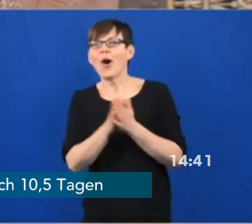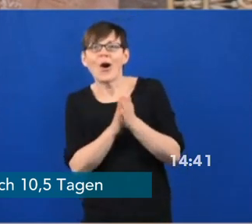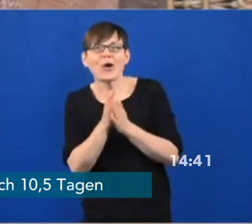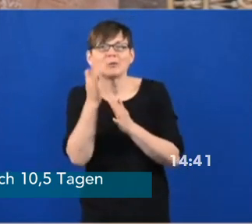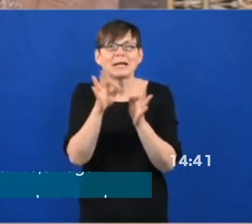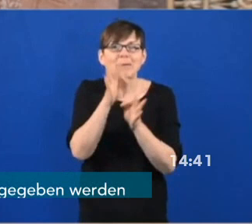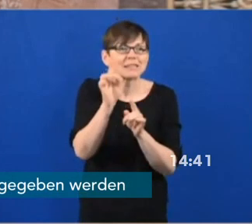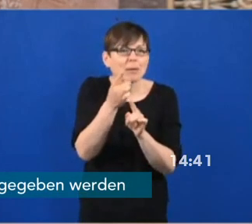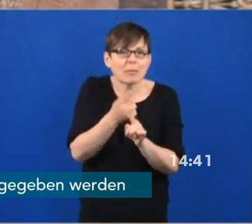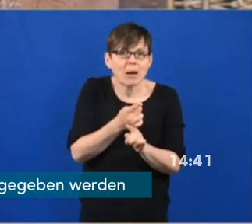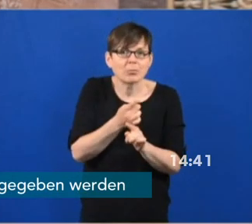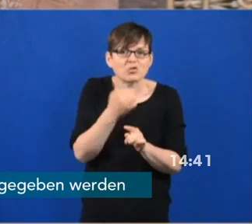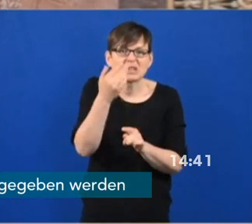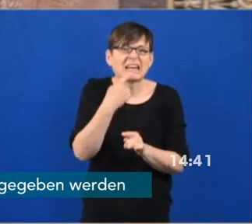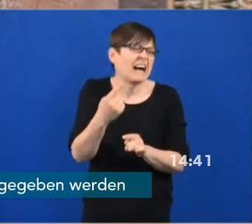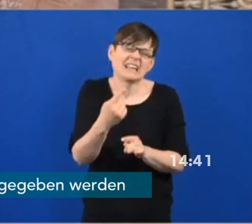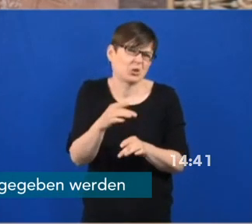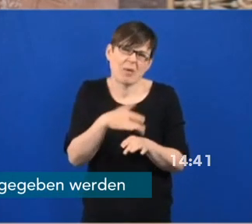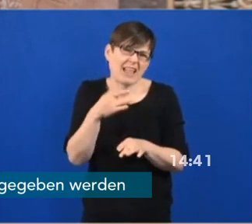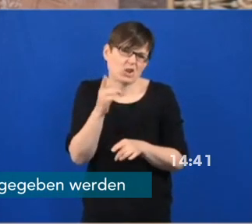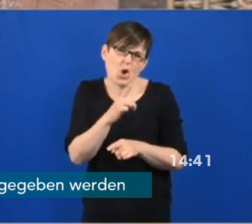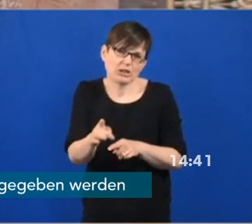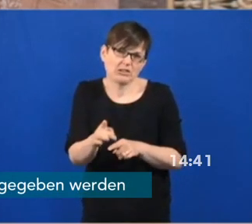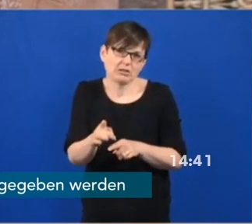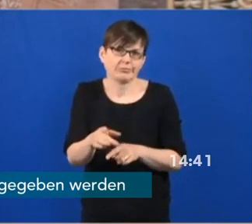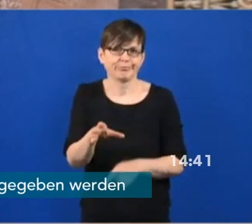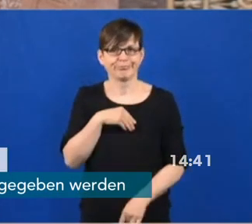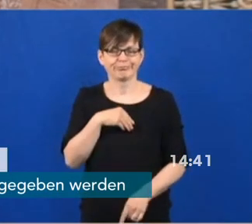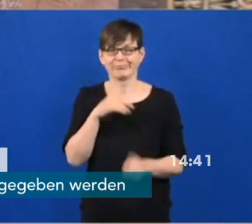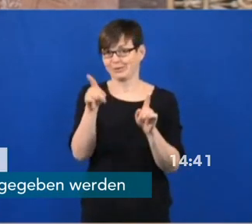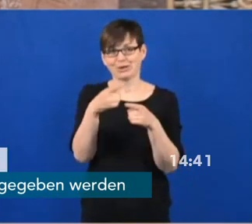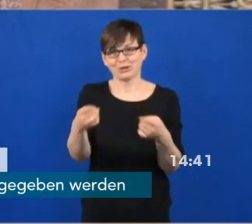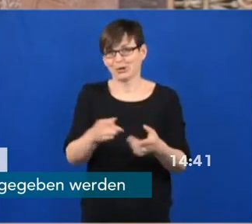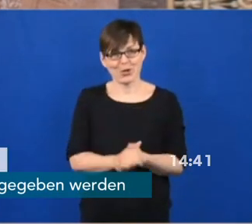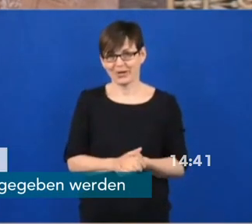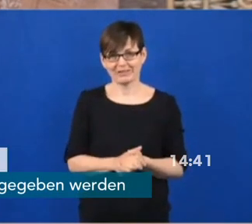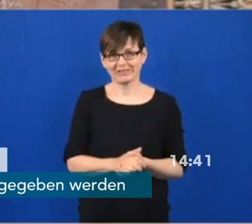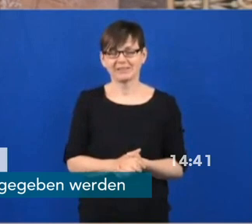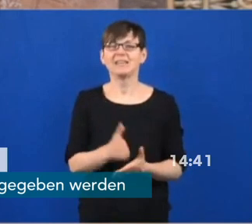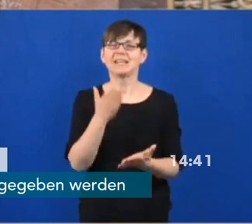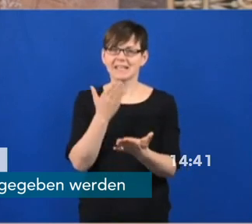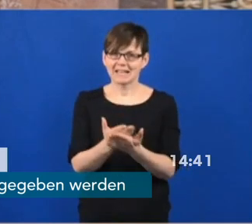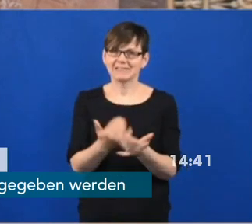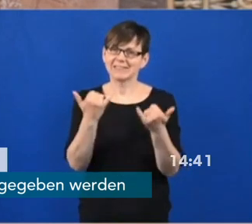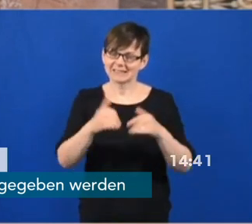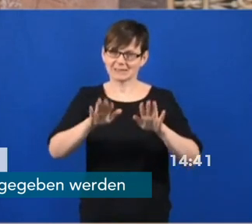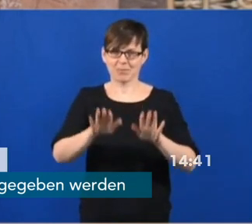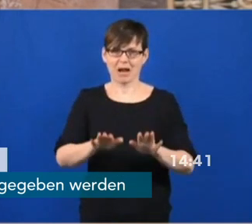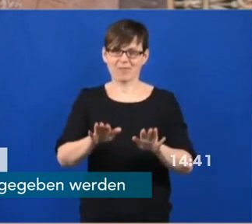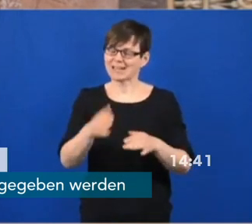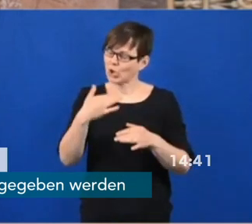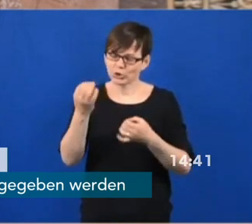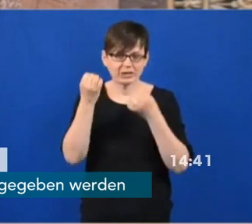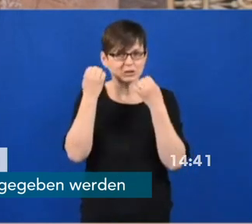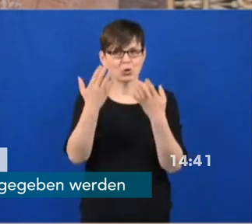enttäuschen muss. Und derzeit kann niemand wirklich vorhersagen, wann der Zeitpunkt gekommen ist, dass wir beginnen können, schrittweise aus der